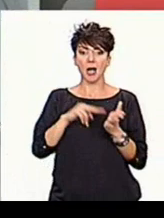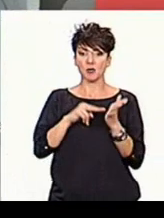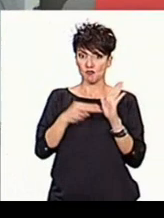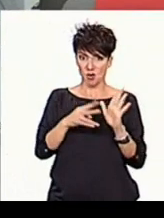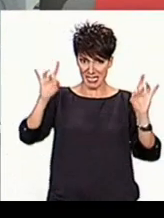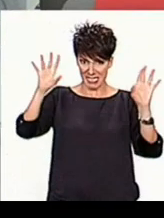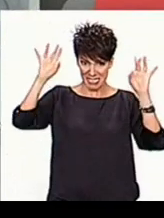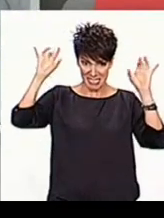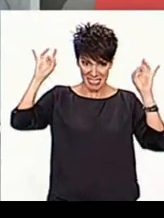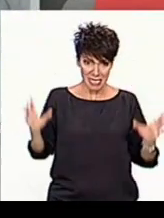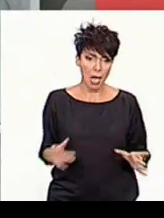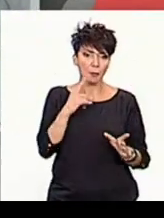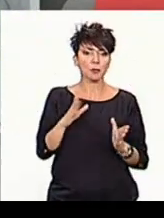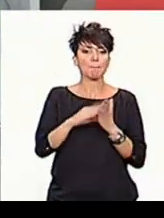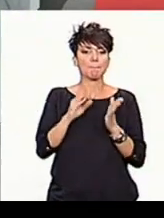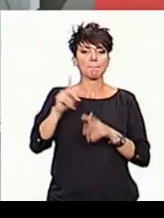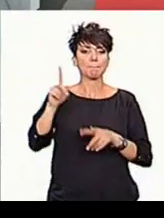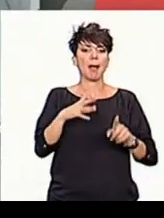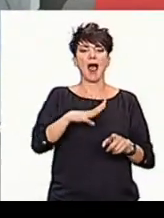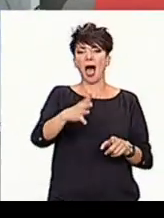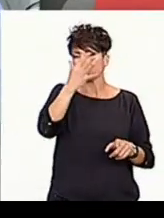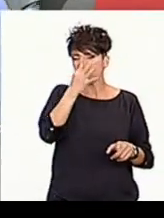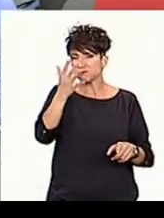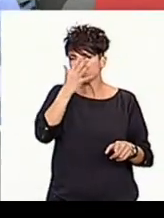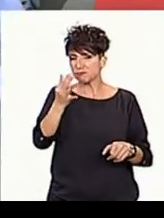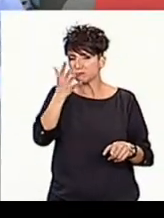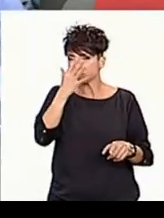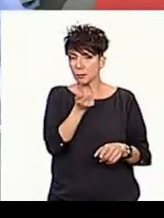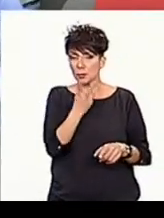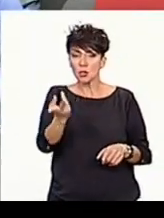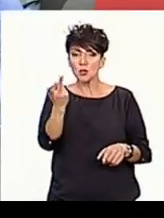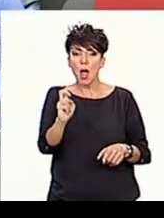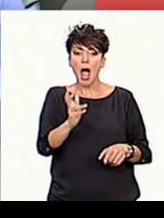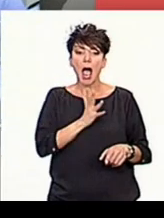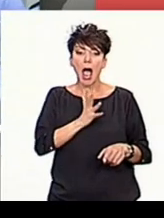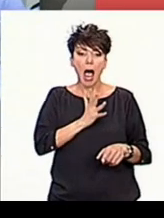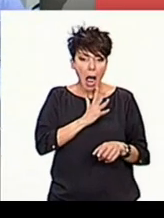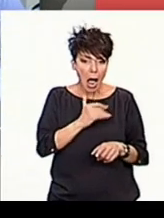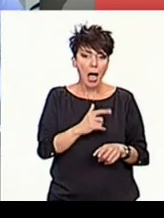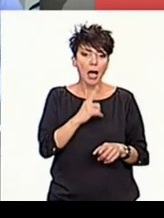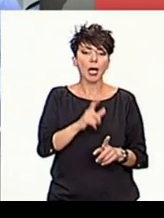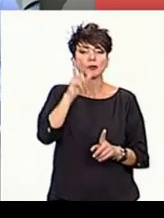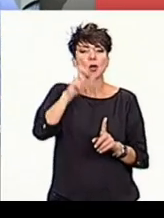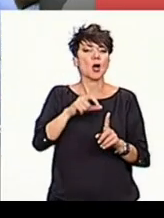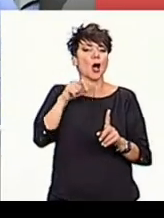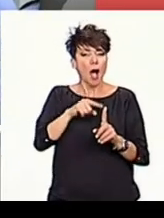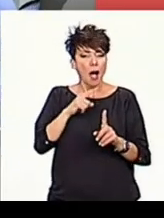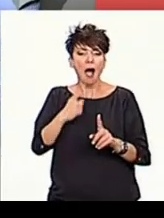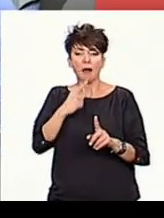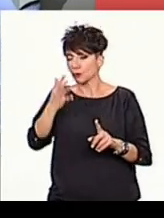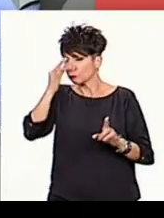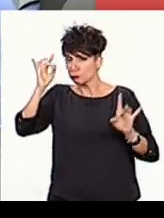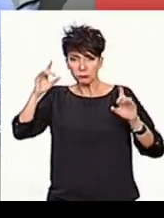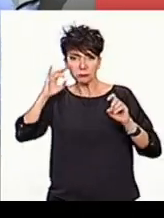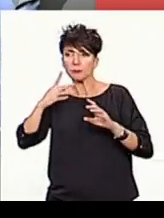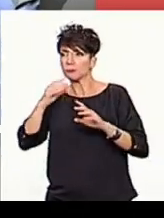μετάδοση αυτή από ασυμπτωματικούς που λέμε που συμβαίνει και εδώ στην περίπτωση αυτήν τουλάχιστον 20 άτομα τα οποία ήταν στενές επαφές ανθρώπων που νοσηλεύονται και δεν είχαν κανένα σύμπτωμα